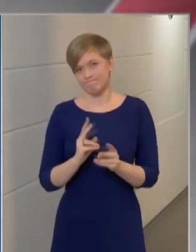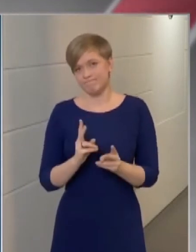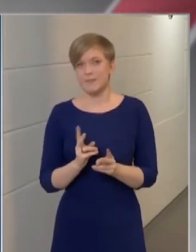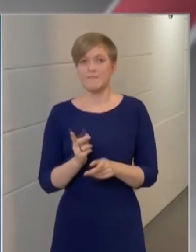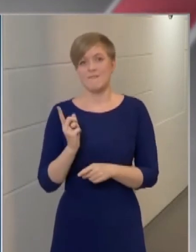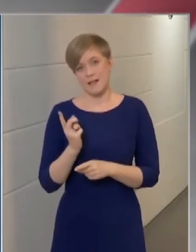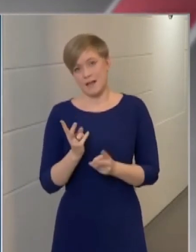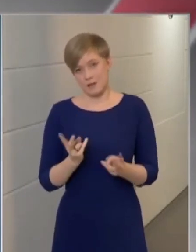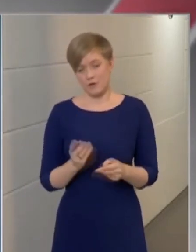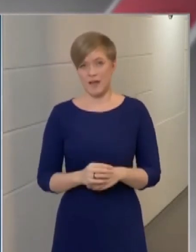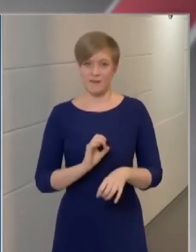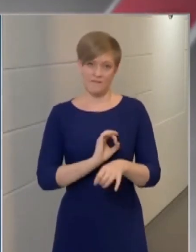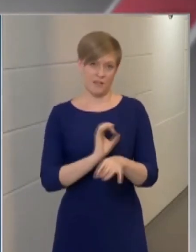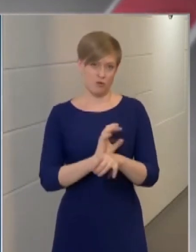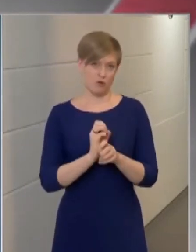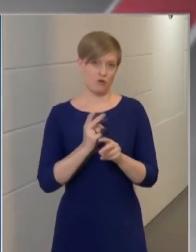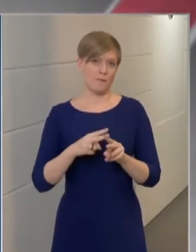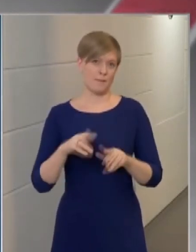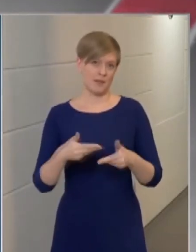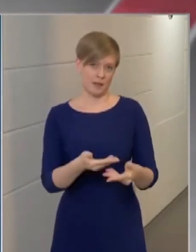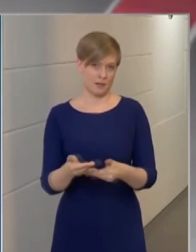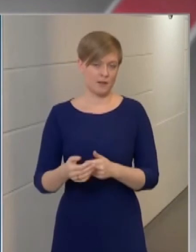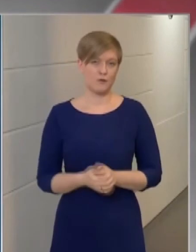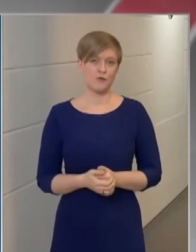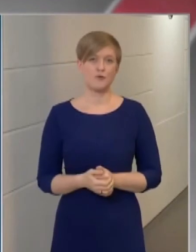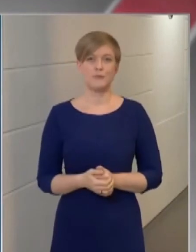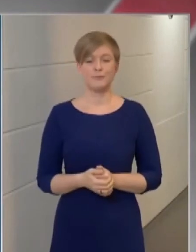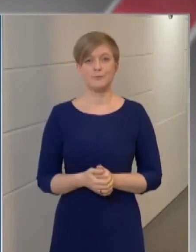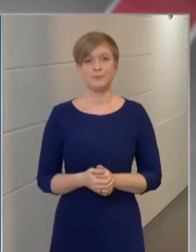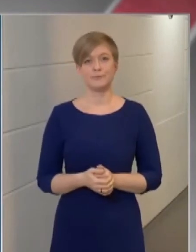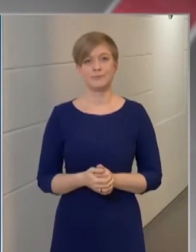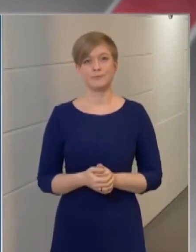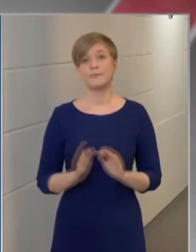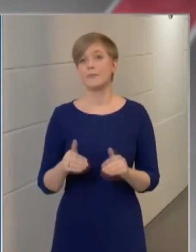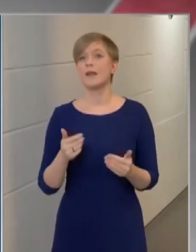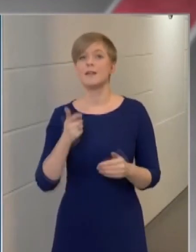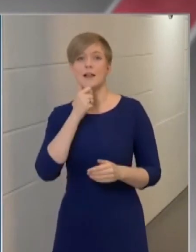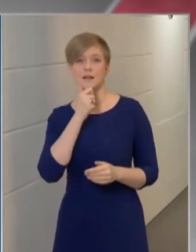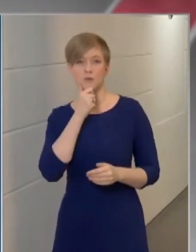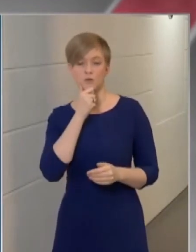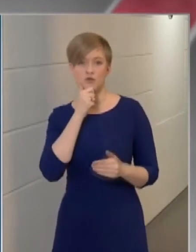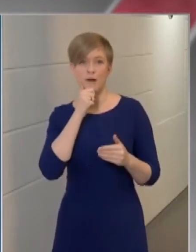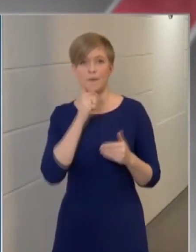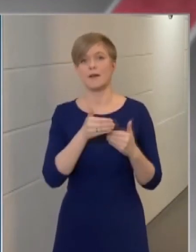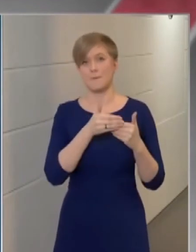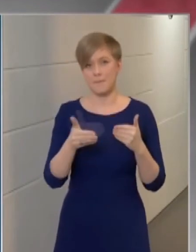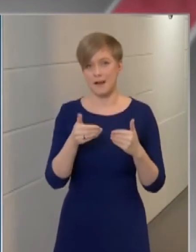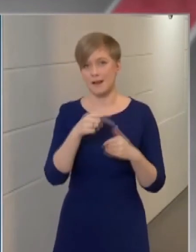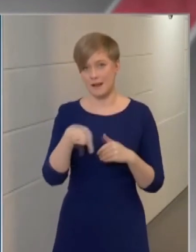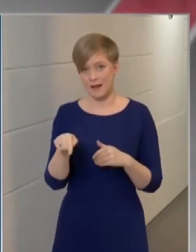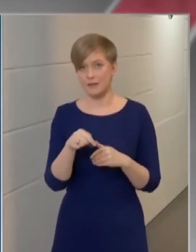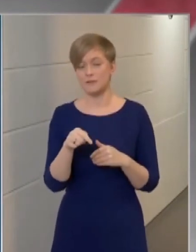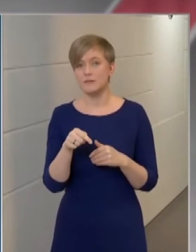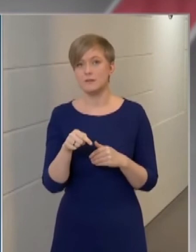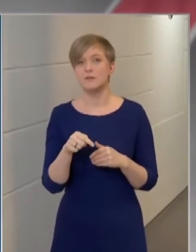fenyegethet ez a vírusos megbetegedés. Ma is érkezik 41.750 ember oltására elegendő AstraZeneca